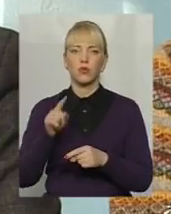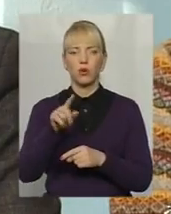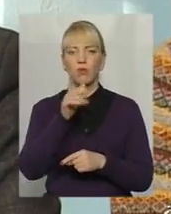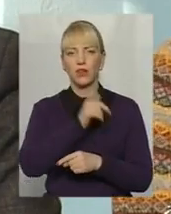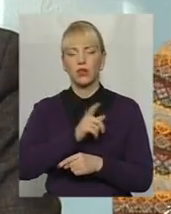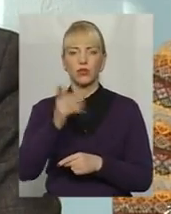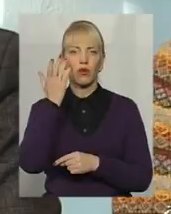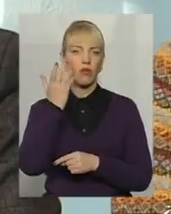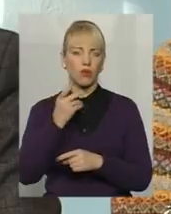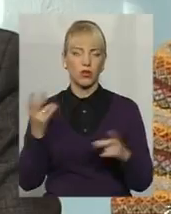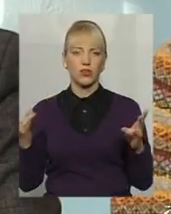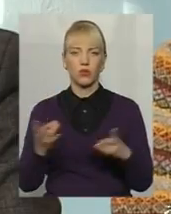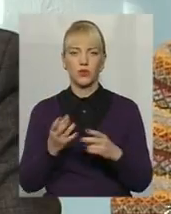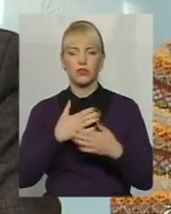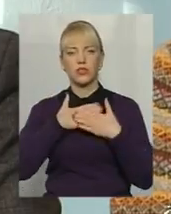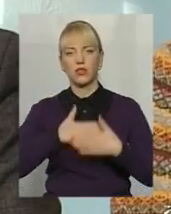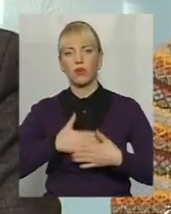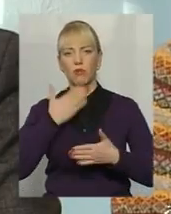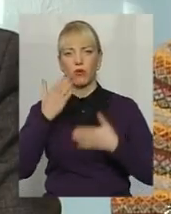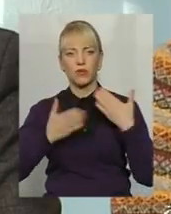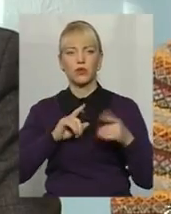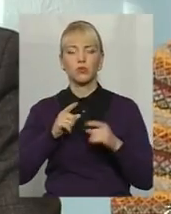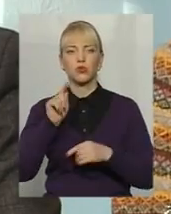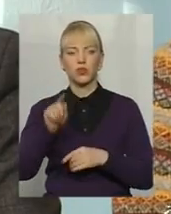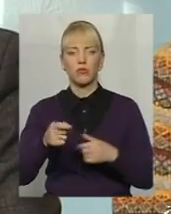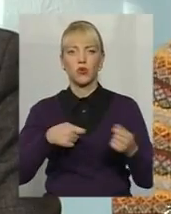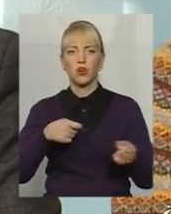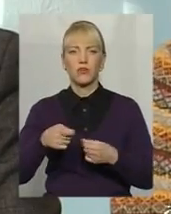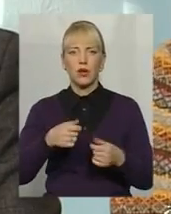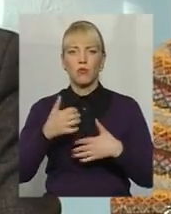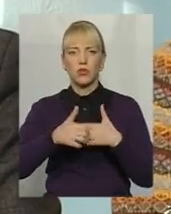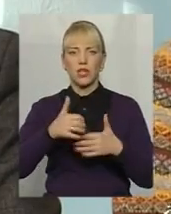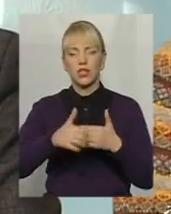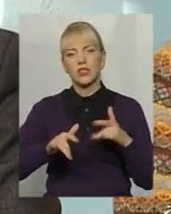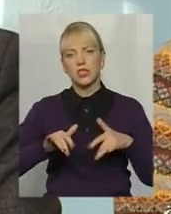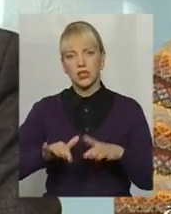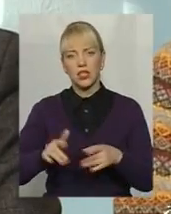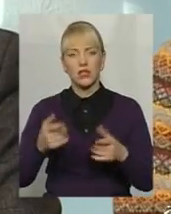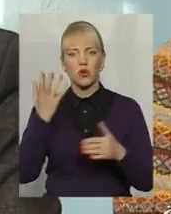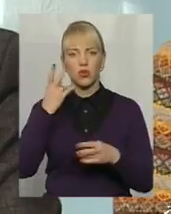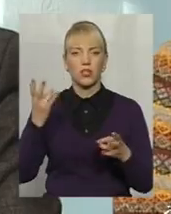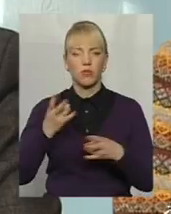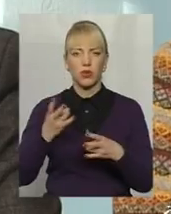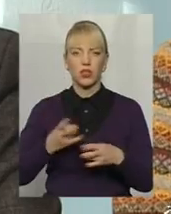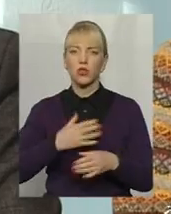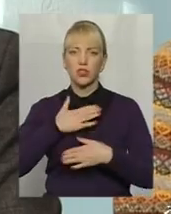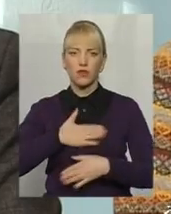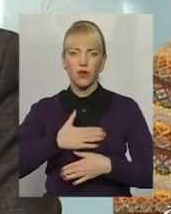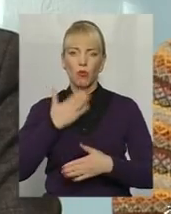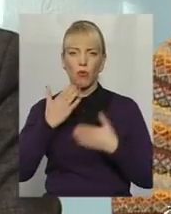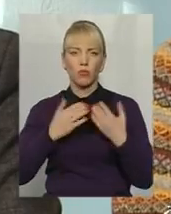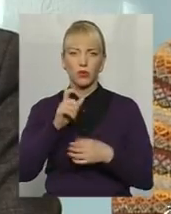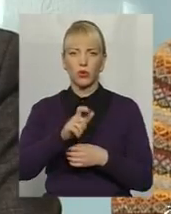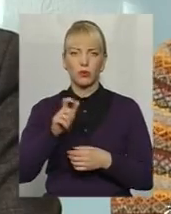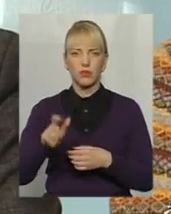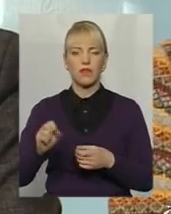необхідно задовольнити попит, в тому, що там торговельно-посередницька діяльність, коли необхідно задовольнити попит покупців,